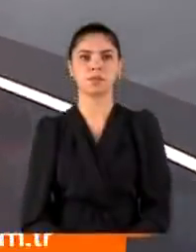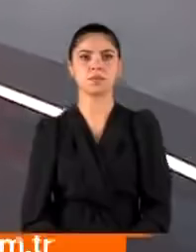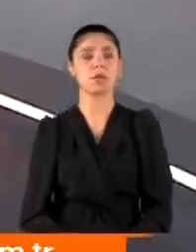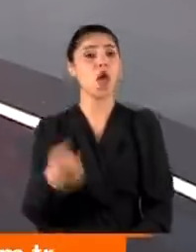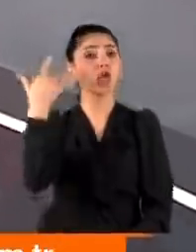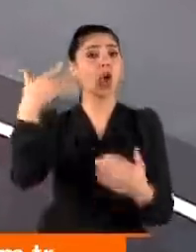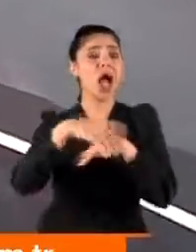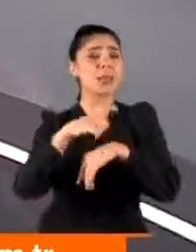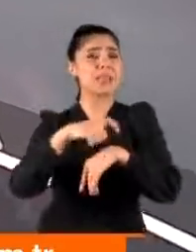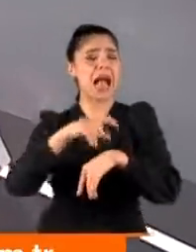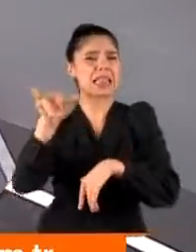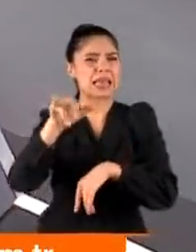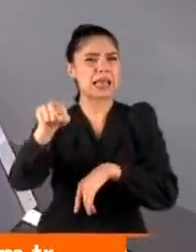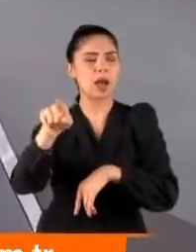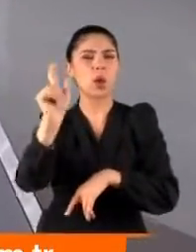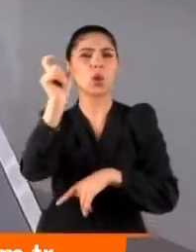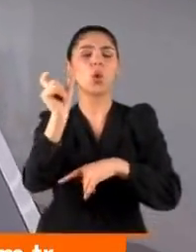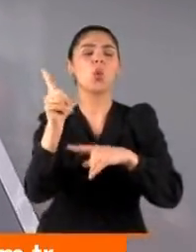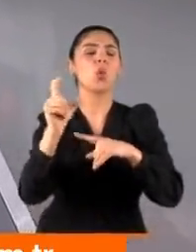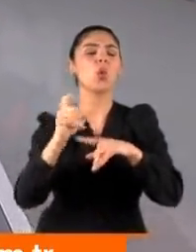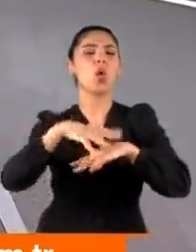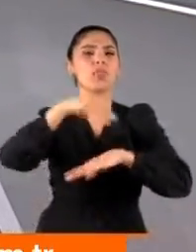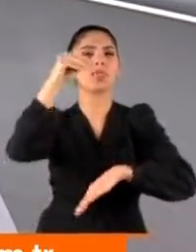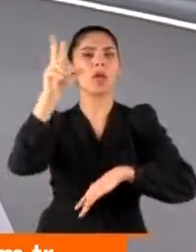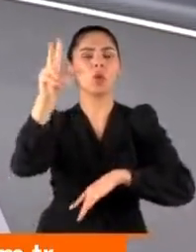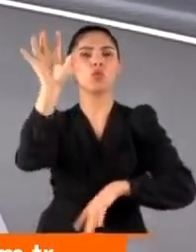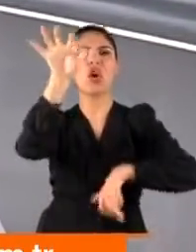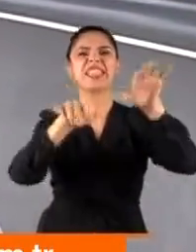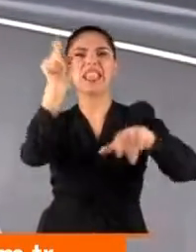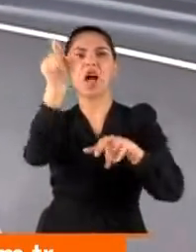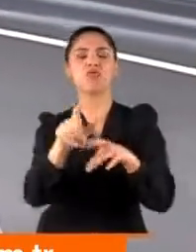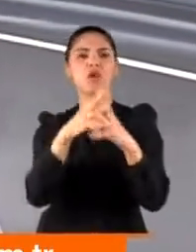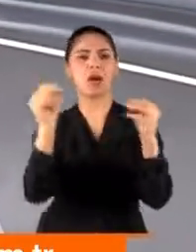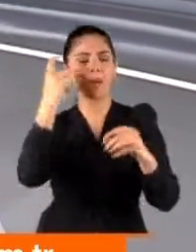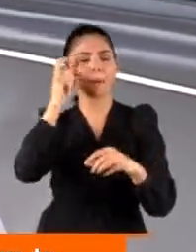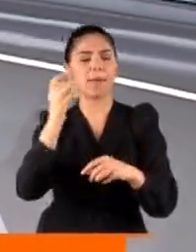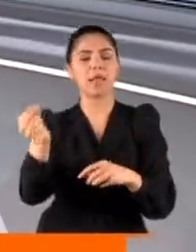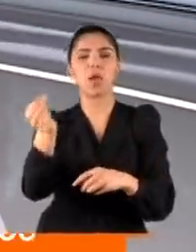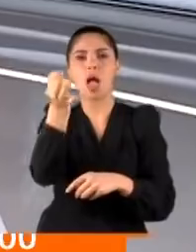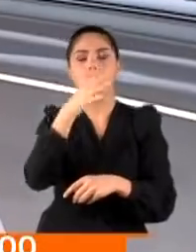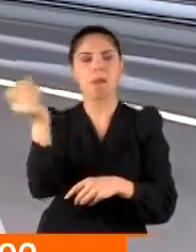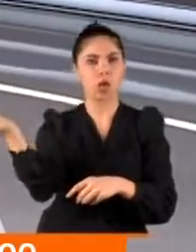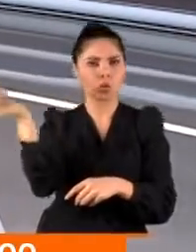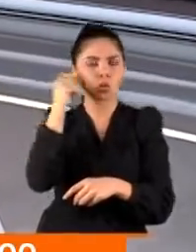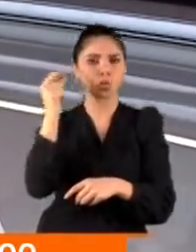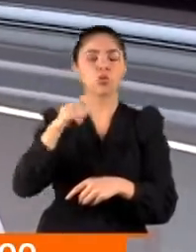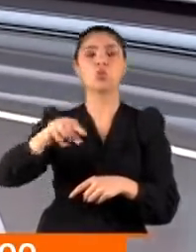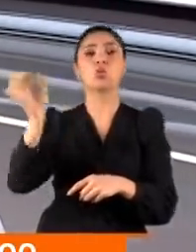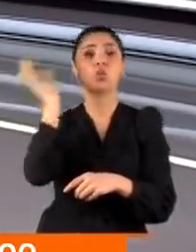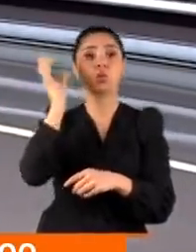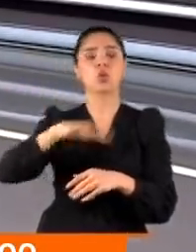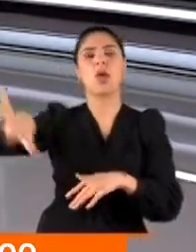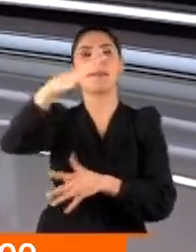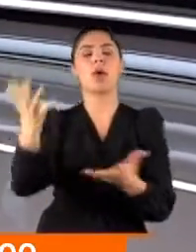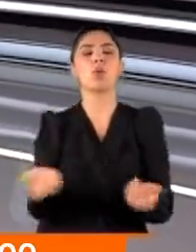Dün akşama doğru Uludağ'da 3 amatör dağcının kaybolduğu bilgisi ulaştı haber merkezlerine. Biz haberi aldığımızda kurtarma ekipleri tabii